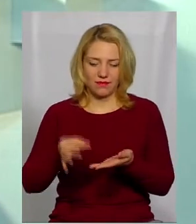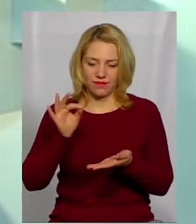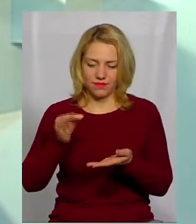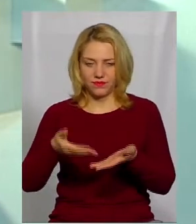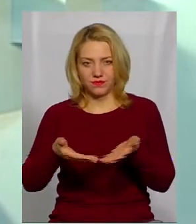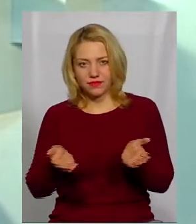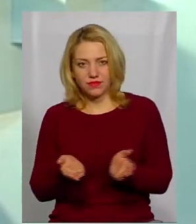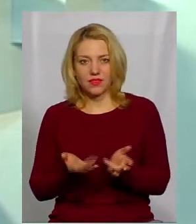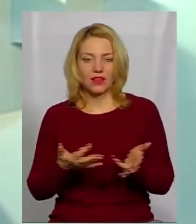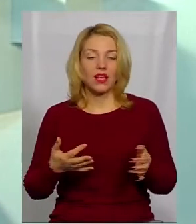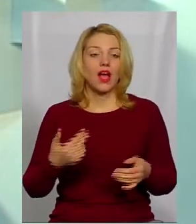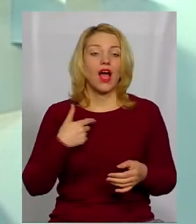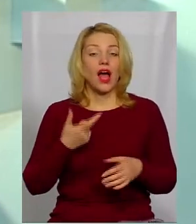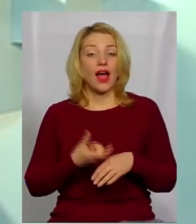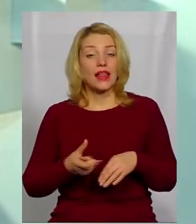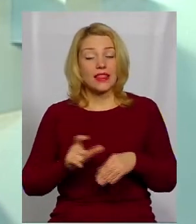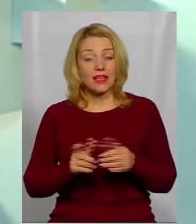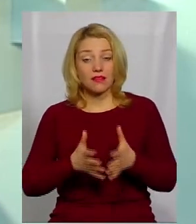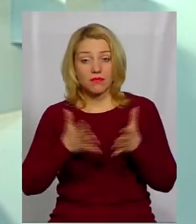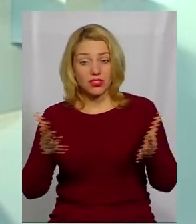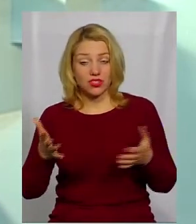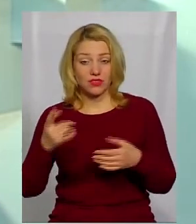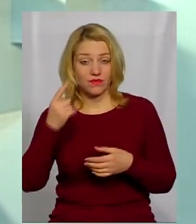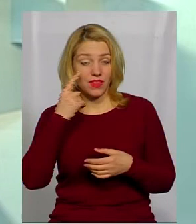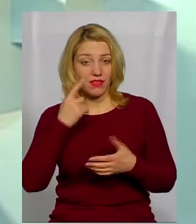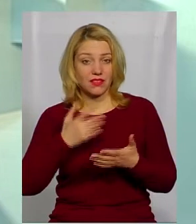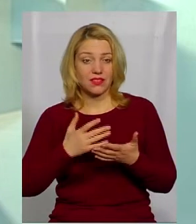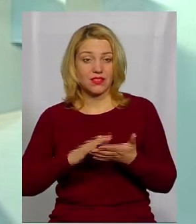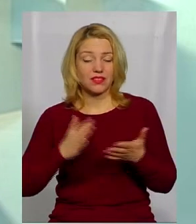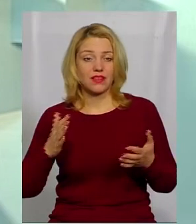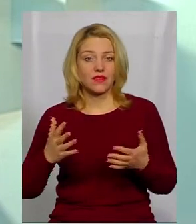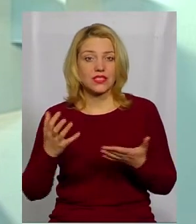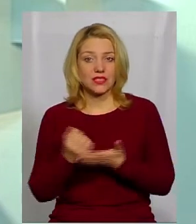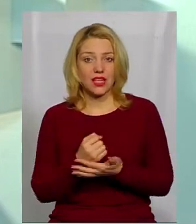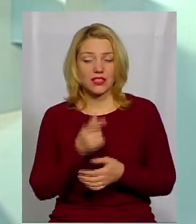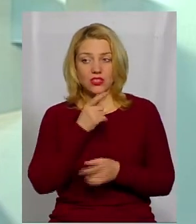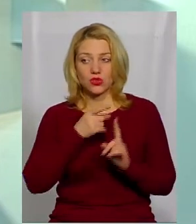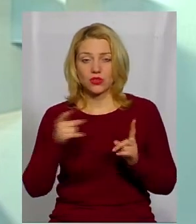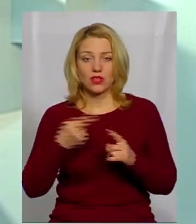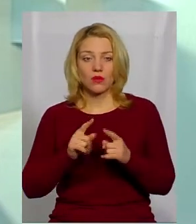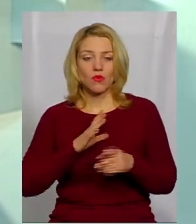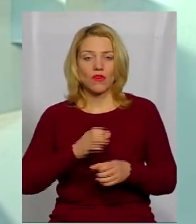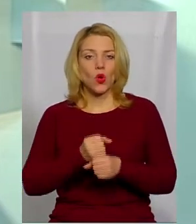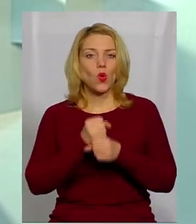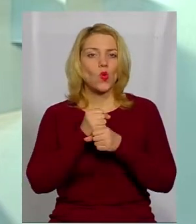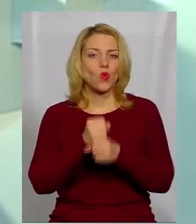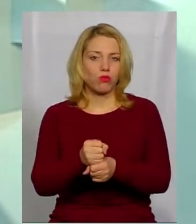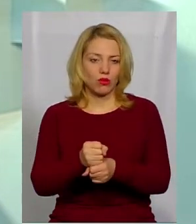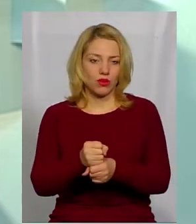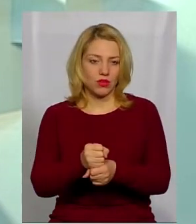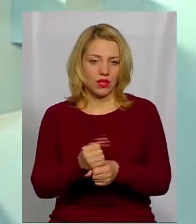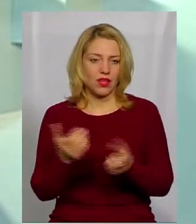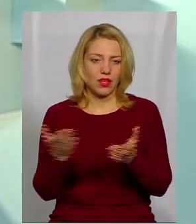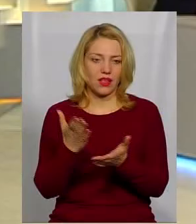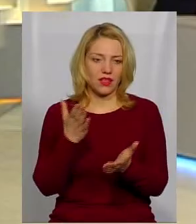дійсно найбільшим чи найяскравішою знахідкою минулого сезону – це був ось той знаменитий кубок, який навіть в нас